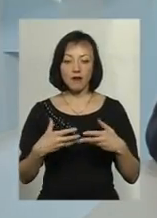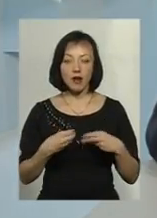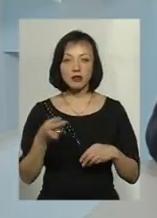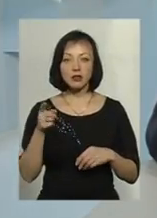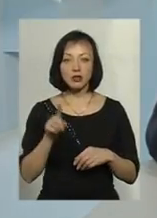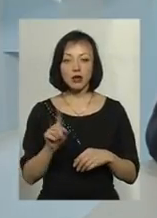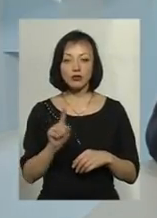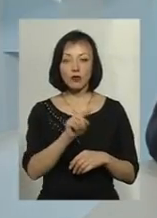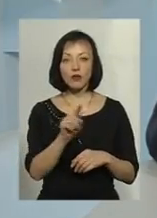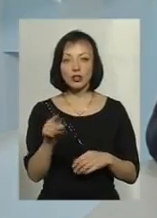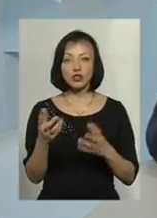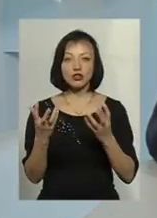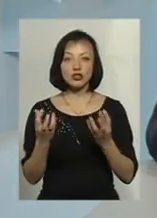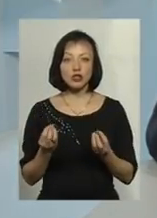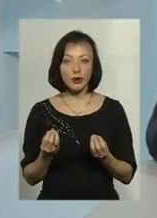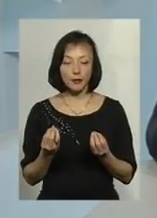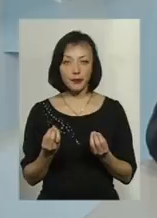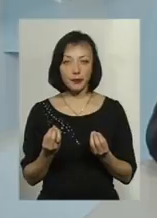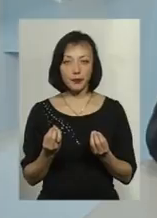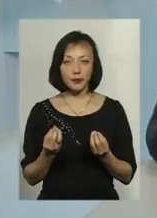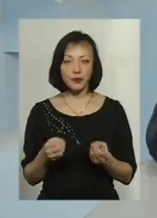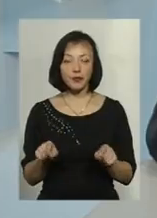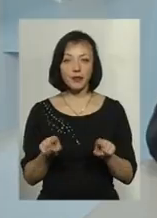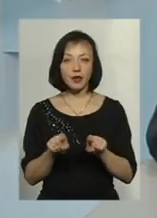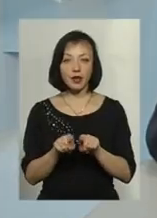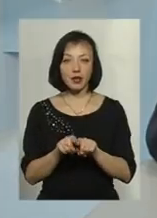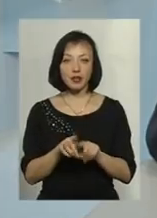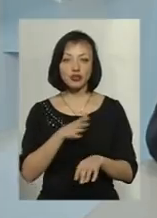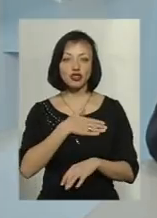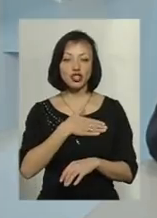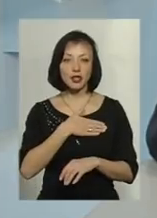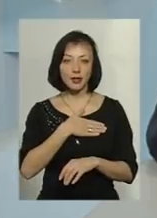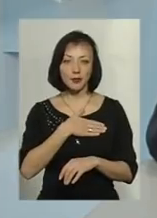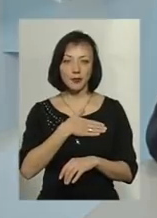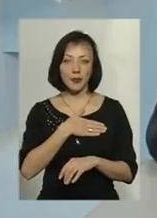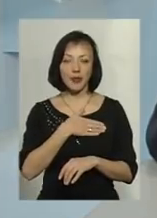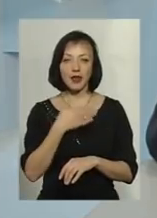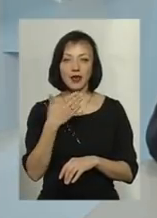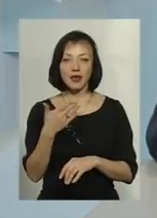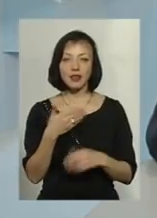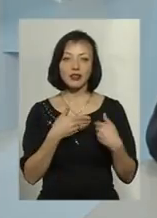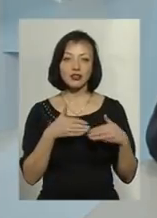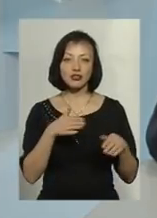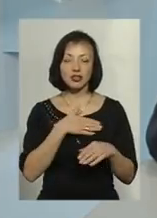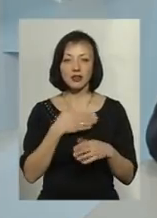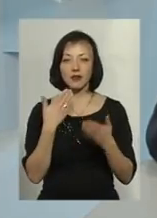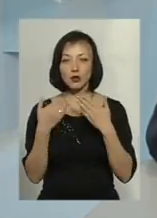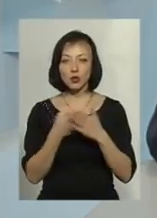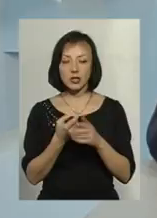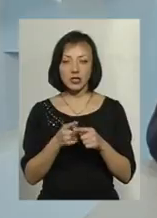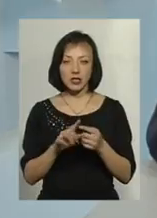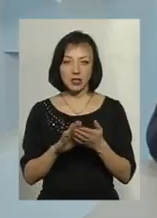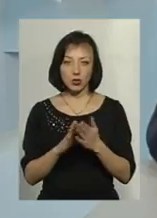що вони ще, як би сказати, такі щирі. Їхні щирі відношення до цієї ситуації.